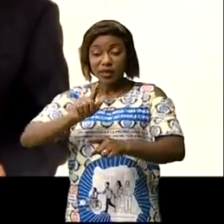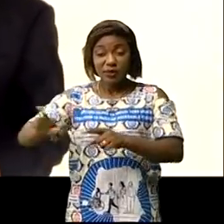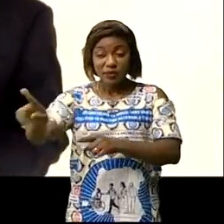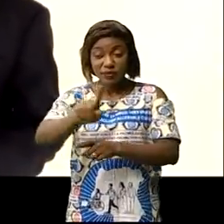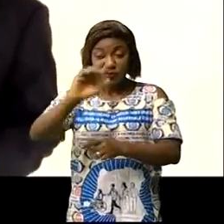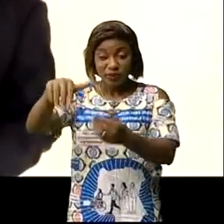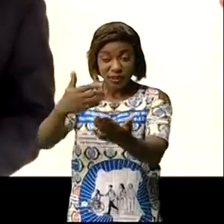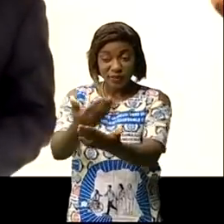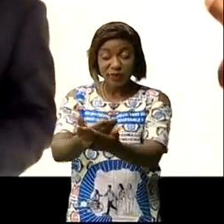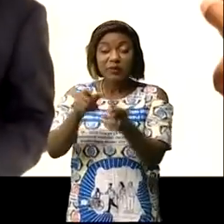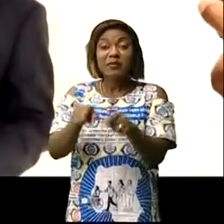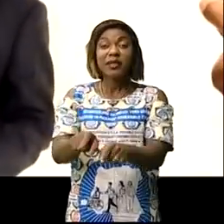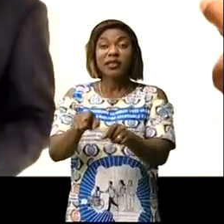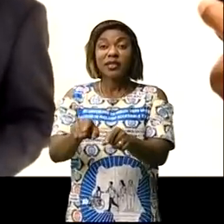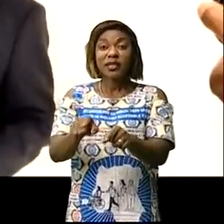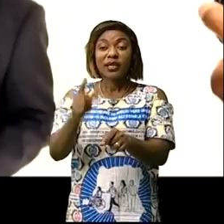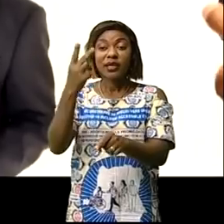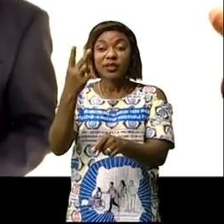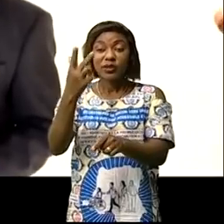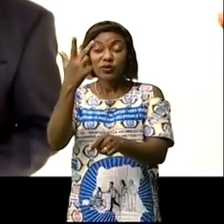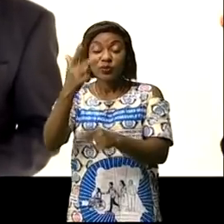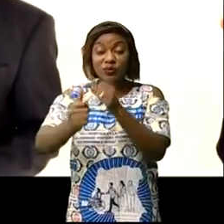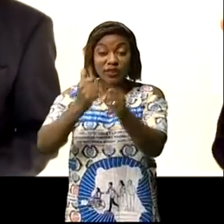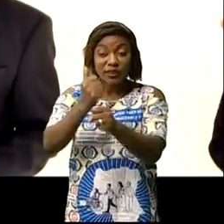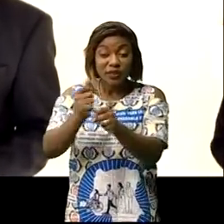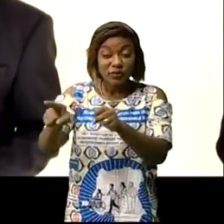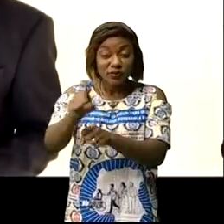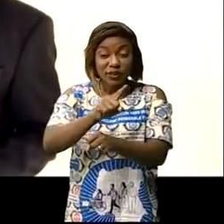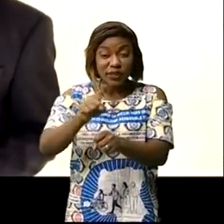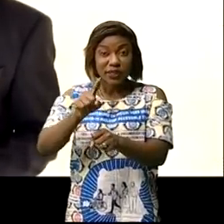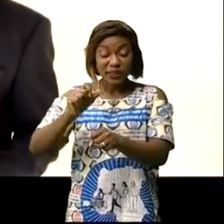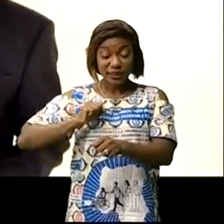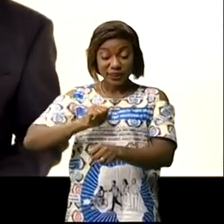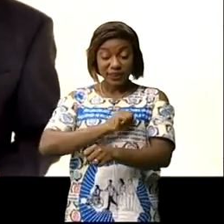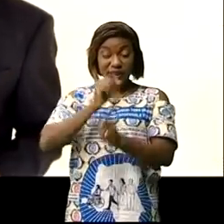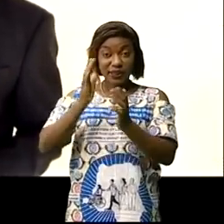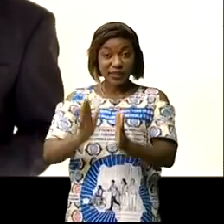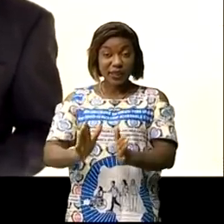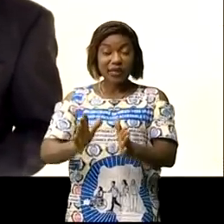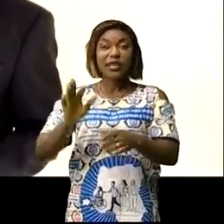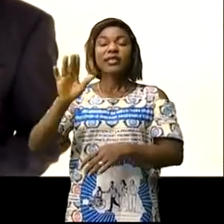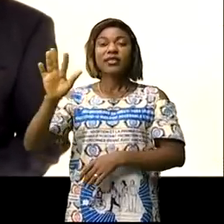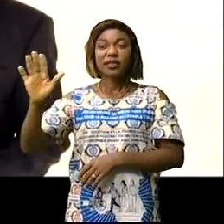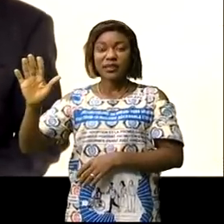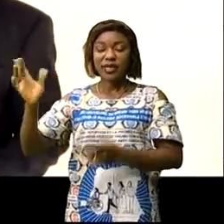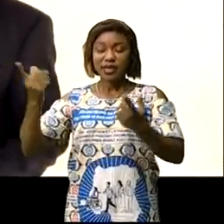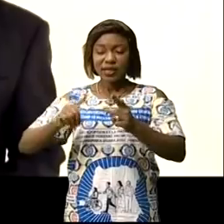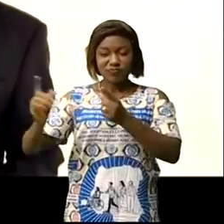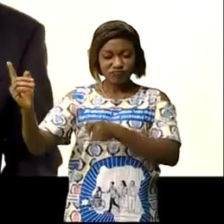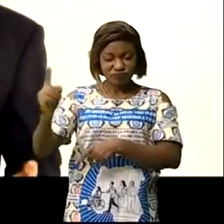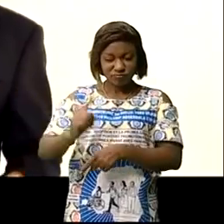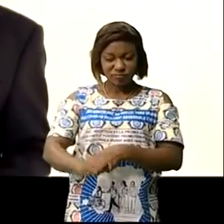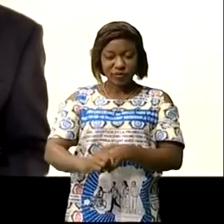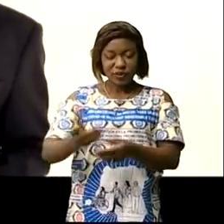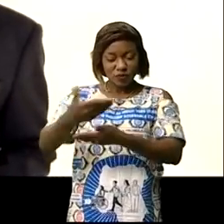ça fait bientôt deux, trois ans de que vous êtes sénateur à Kitshasa, vous vous manifestez toujours par des gestes.